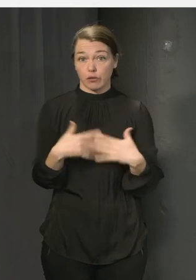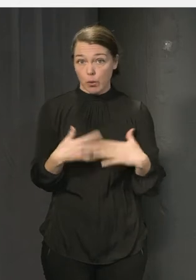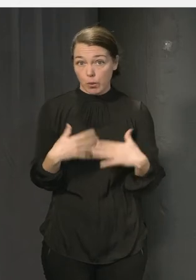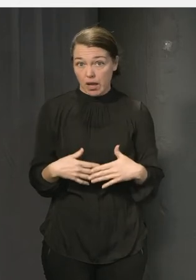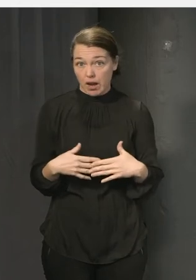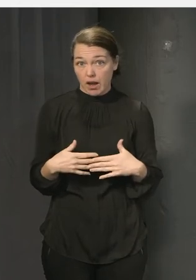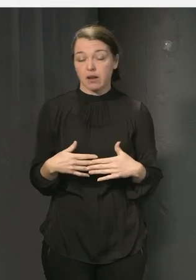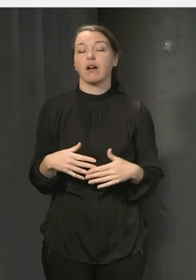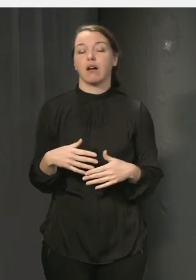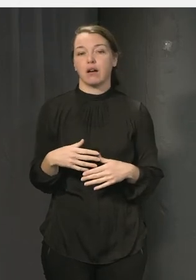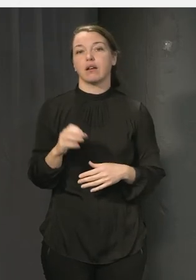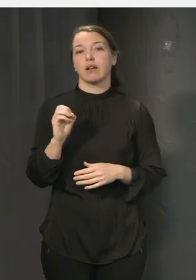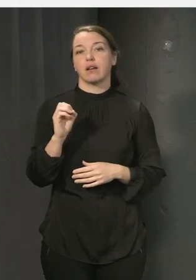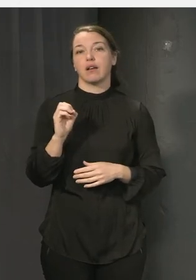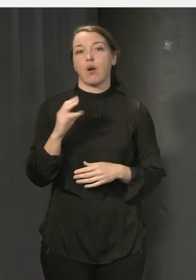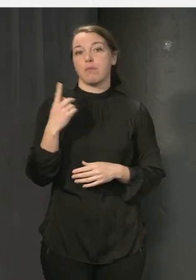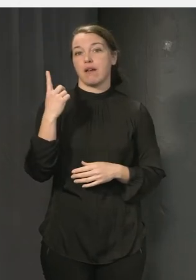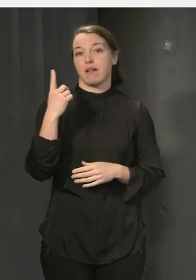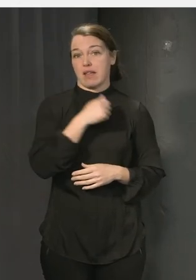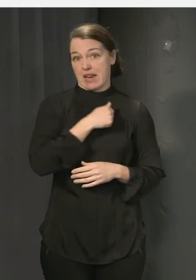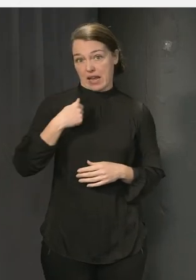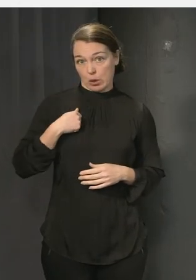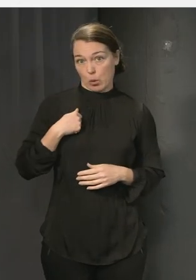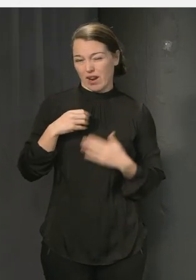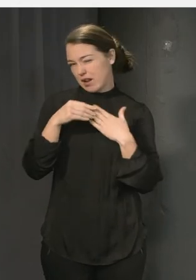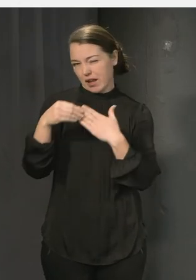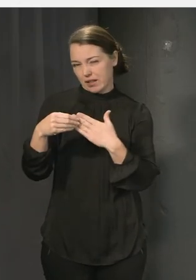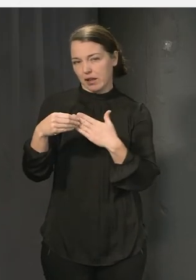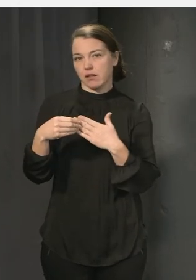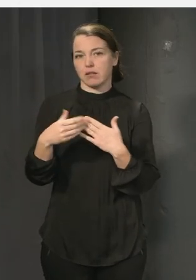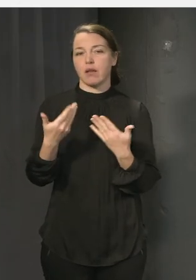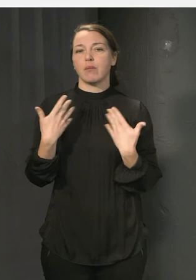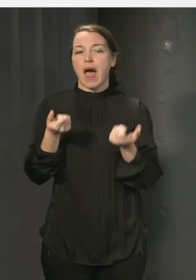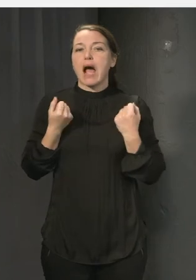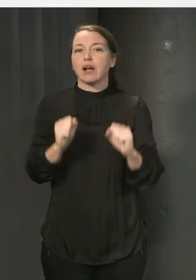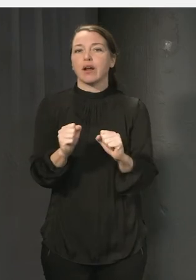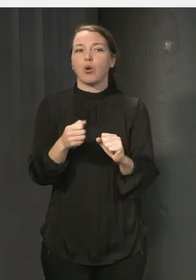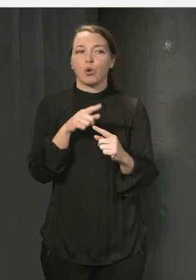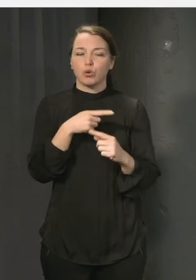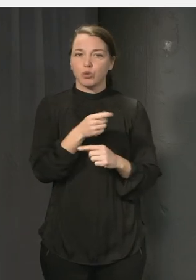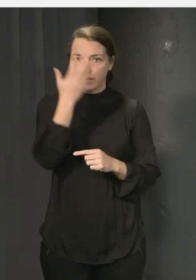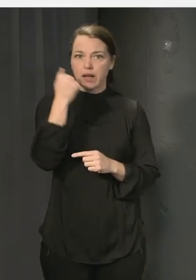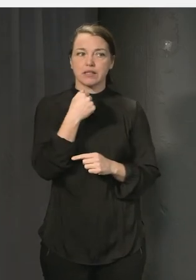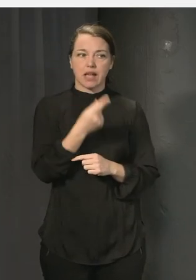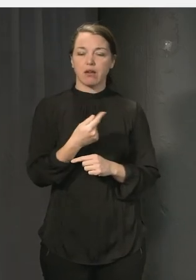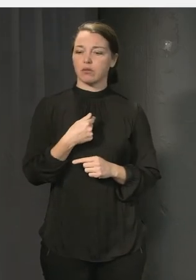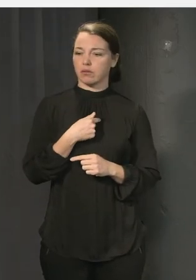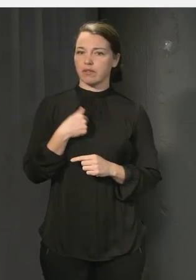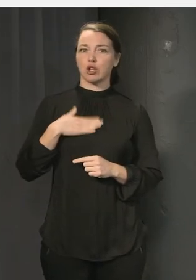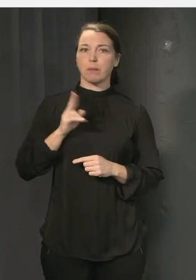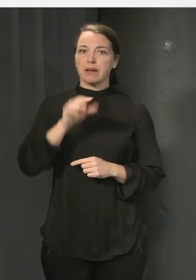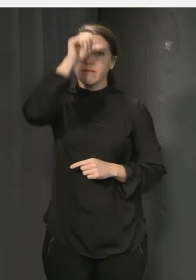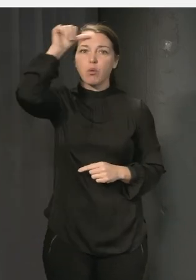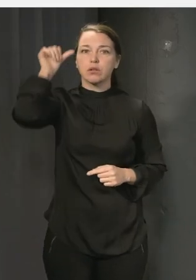är ju att ha en engagerad rektor eller ledning som erkänner att det här är svårt vi lär oss hela tiden, vi har